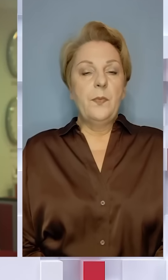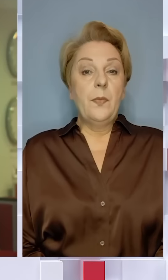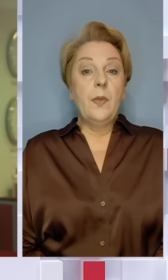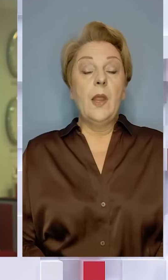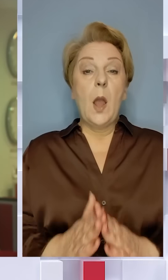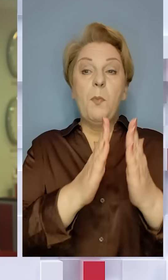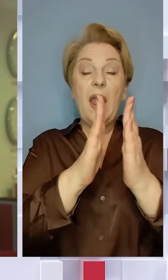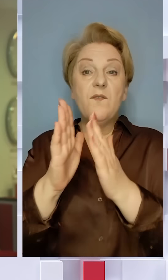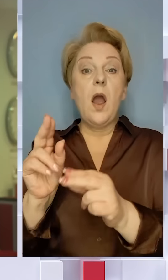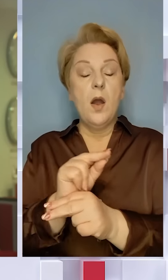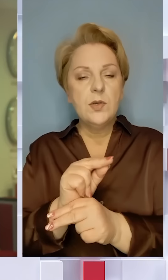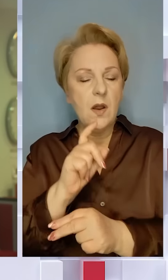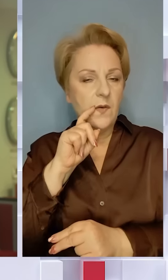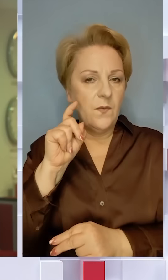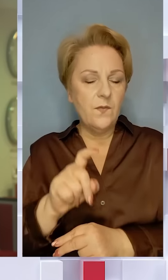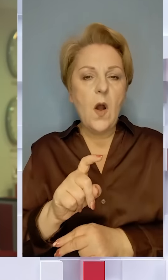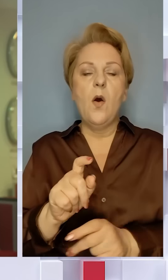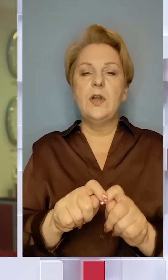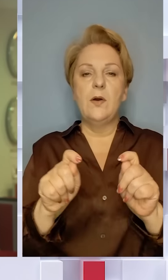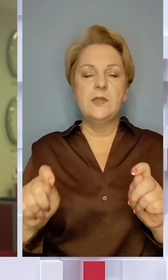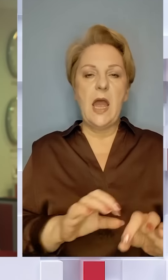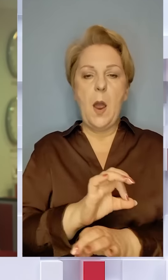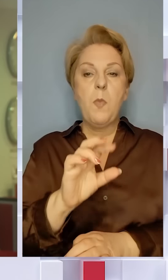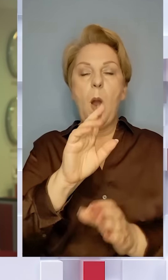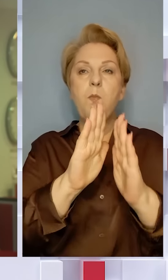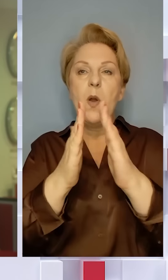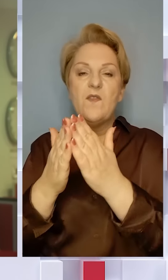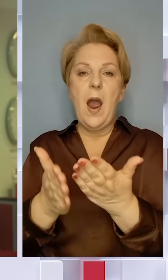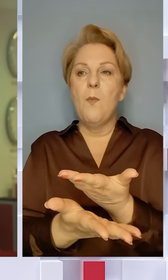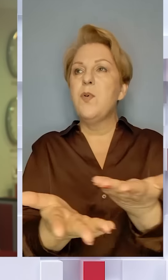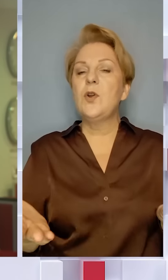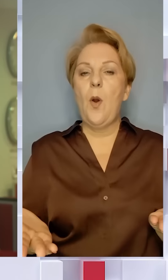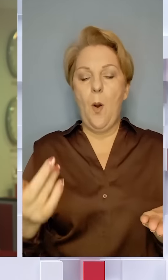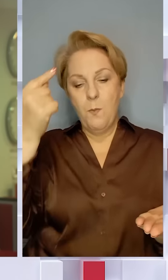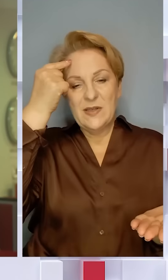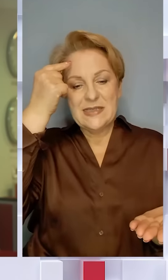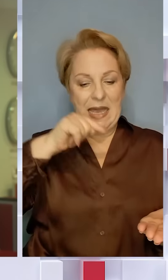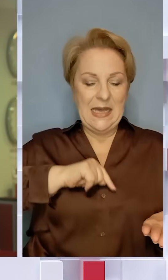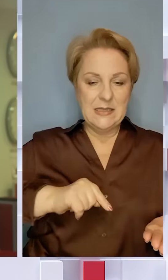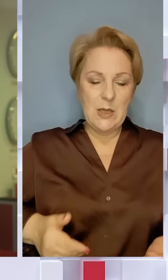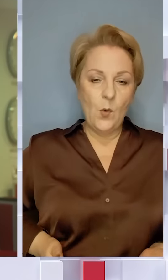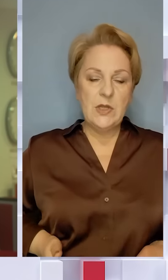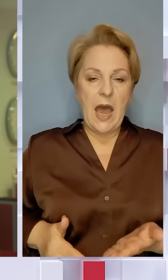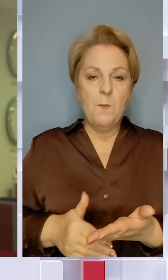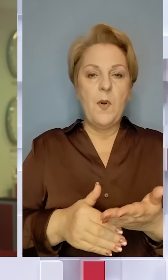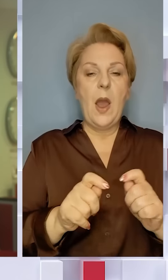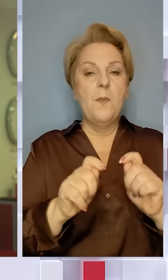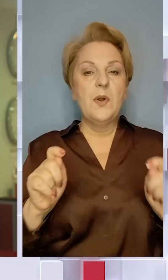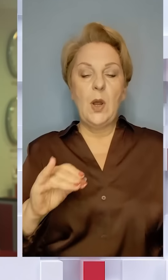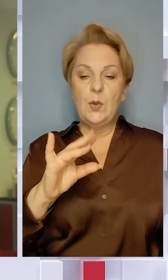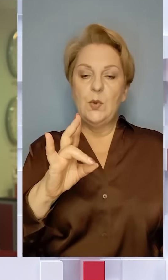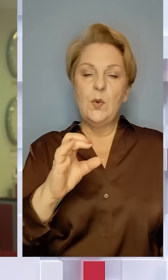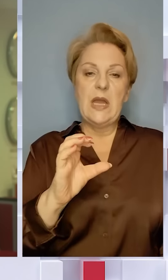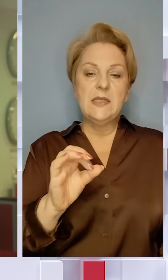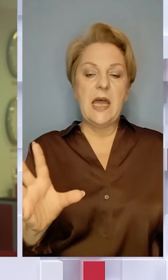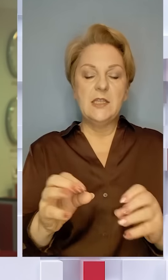Бібліотеки лікують. В Україні запустили проєкт «Бібліотеки як простір психосоціальної підтримки». Його презентували ЮНЕСКО